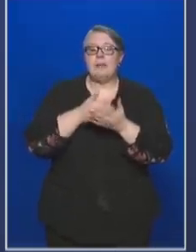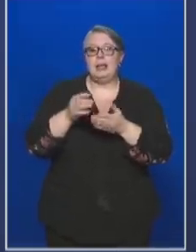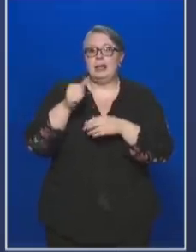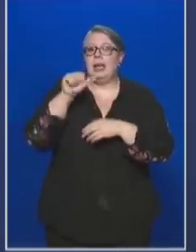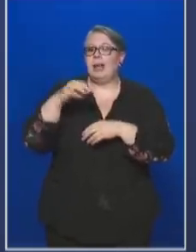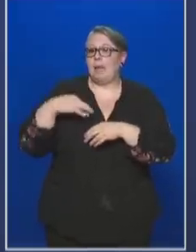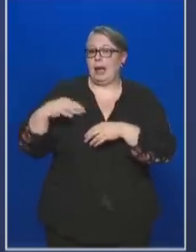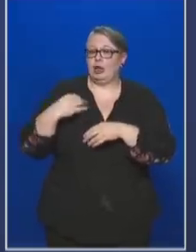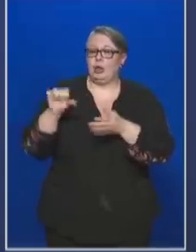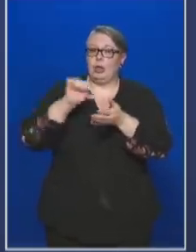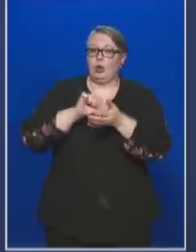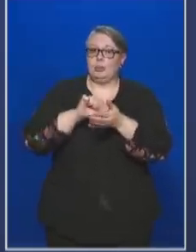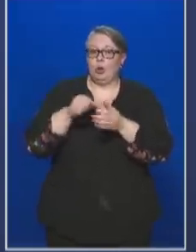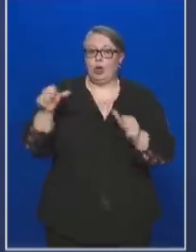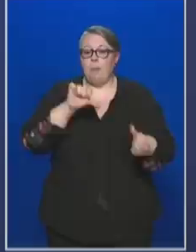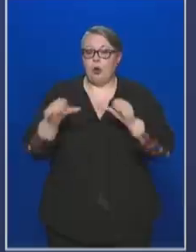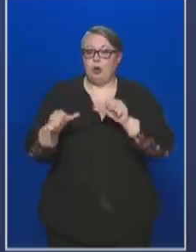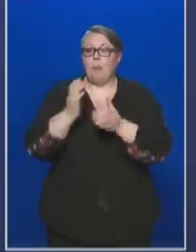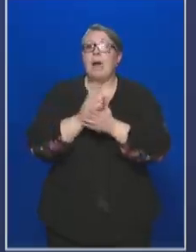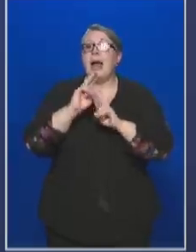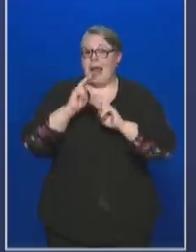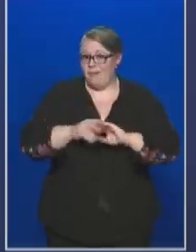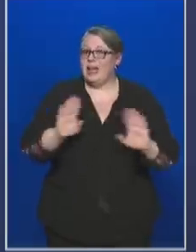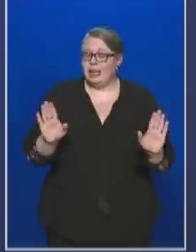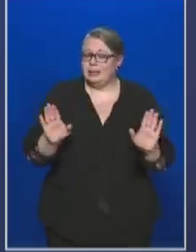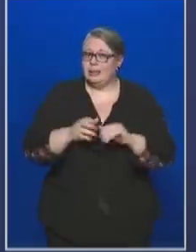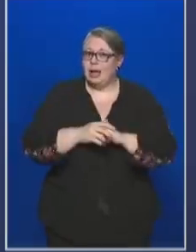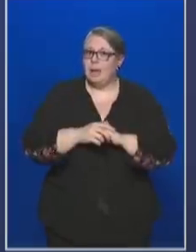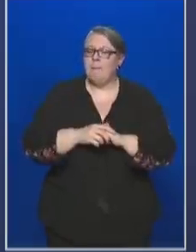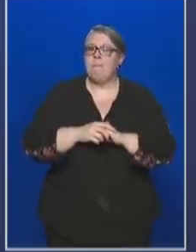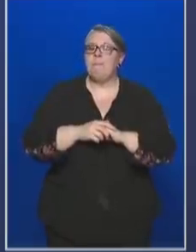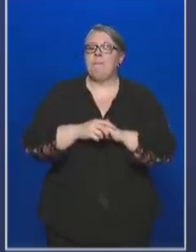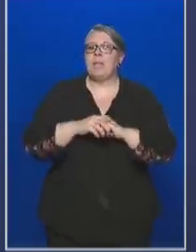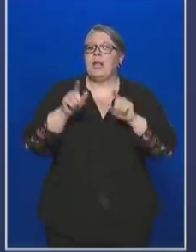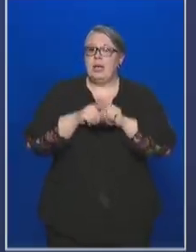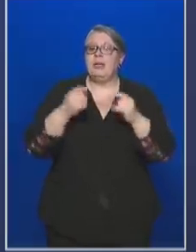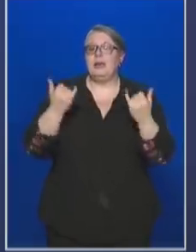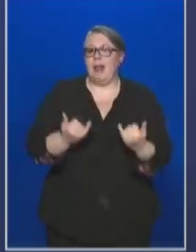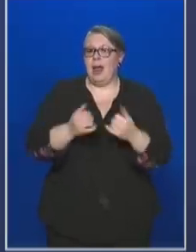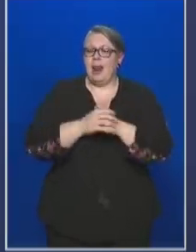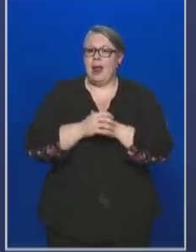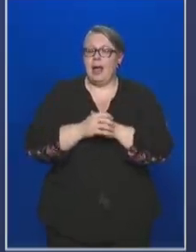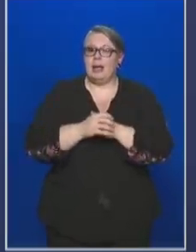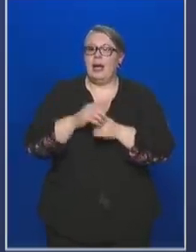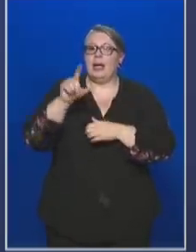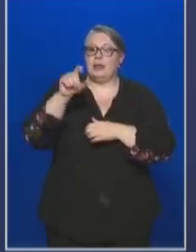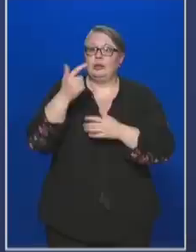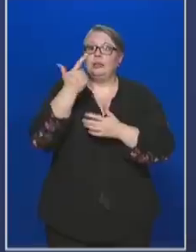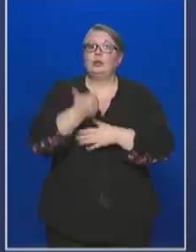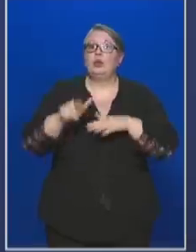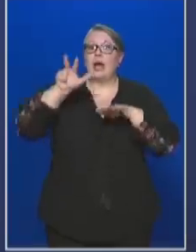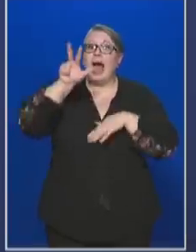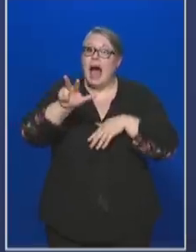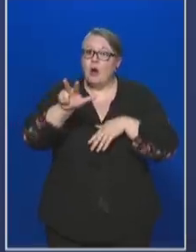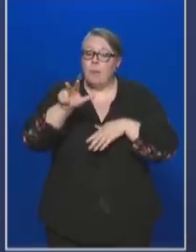Népegészségügyi Központ laboratóriuma. Így jelenleg 223